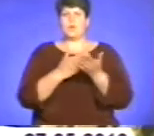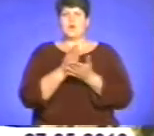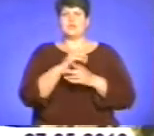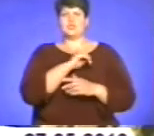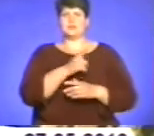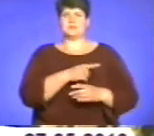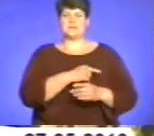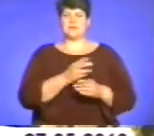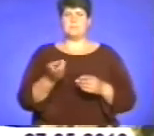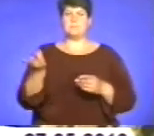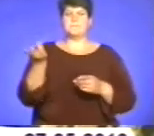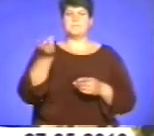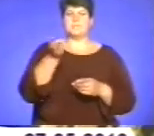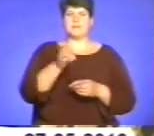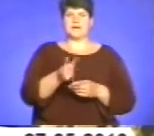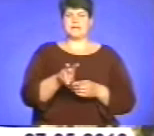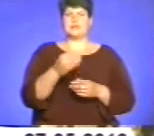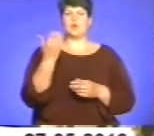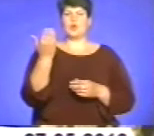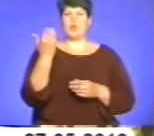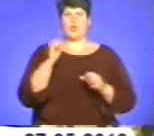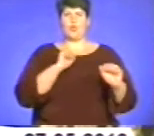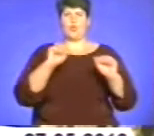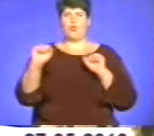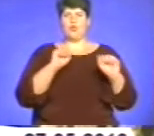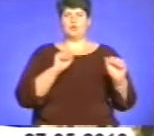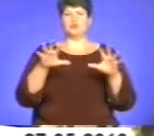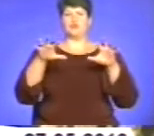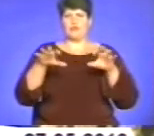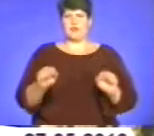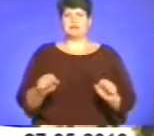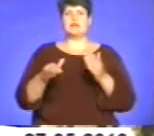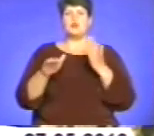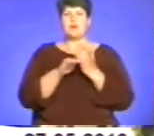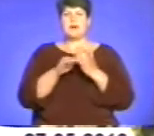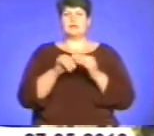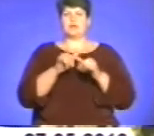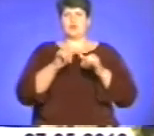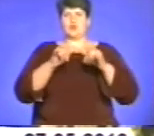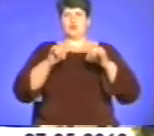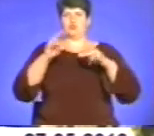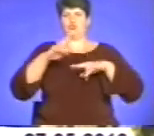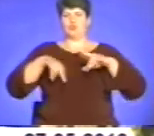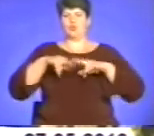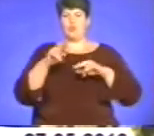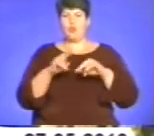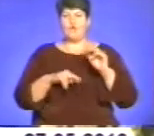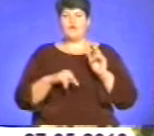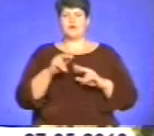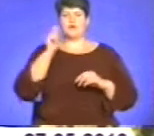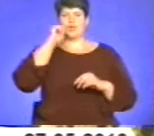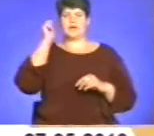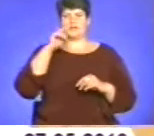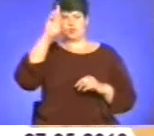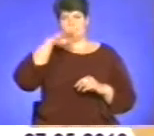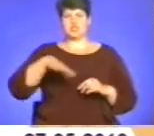прийти до його уряду, до влади і допомагати розбудовувати українську